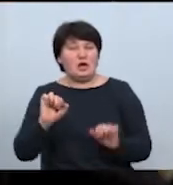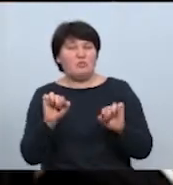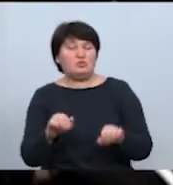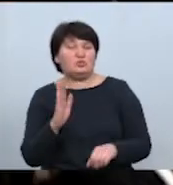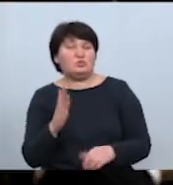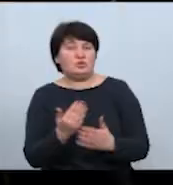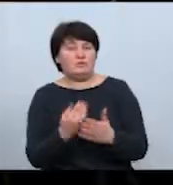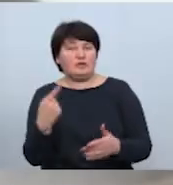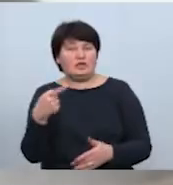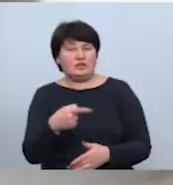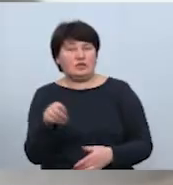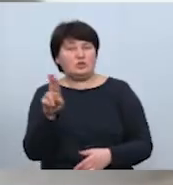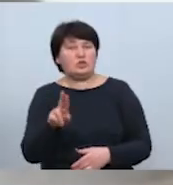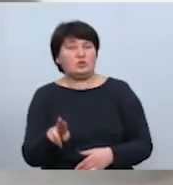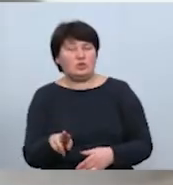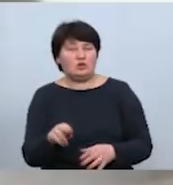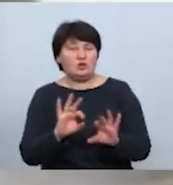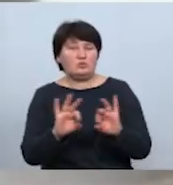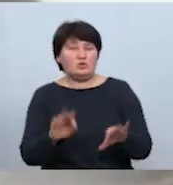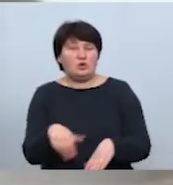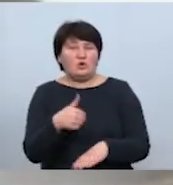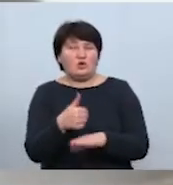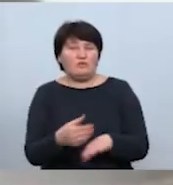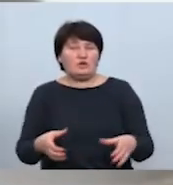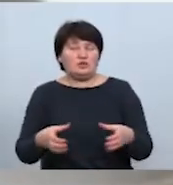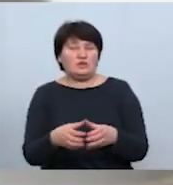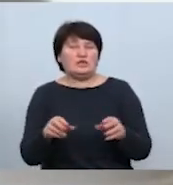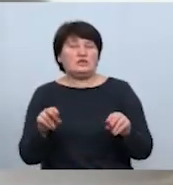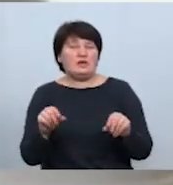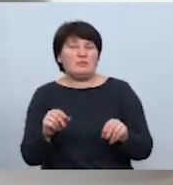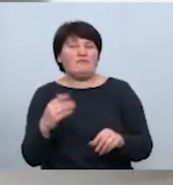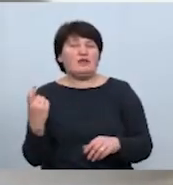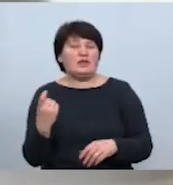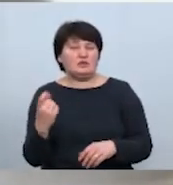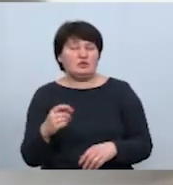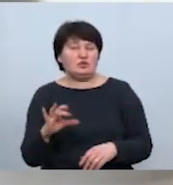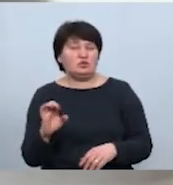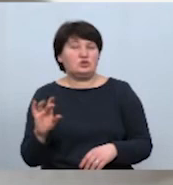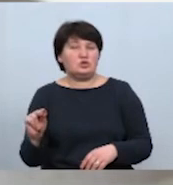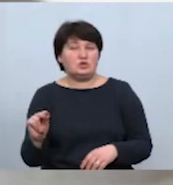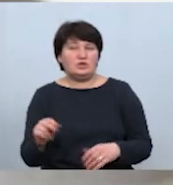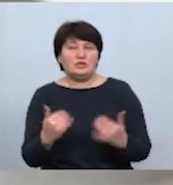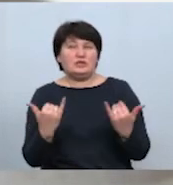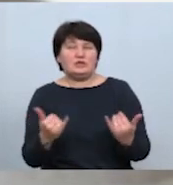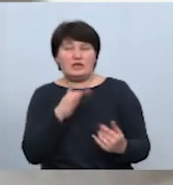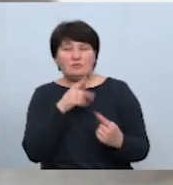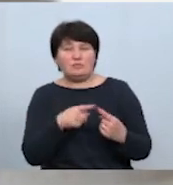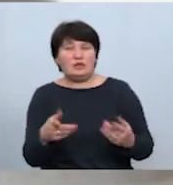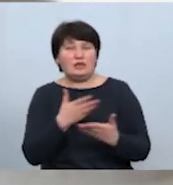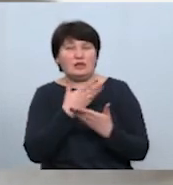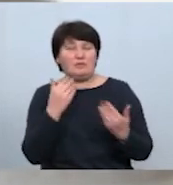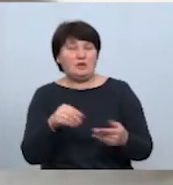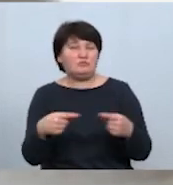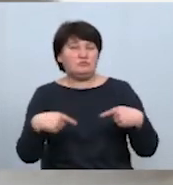від тисячі доларів, розповів голова Асоціації вільних землевласників Дмитро Ливч. В даний момент часу немає ринкової ціни